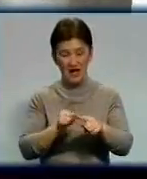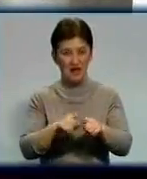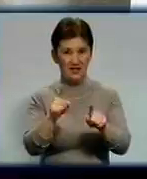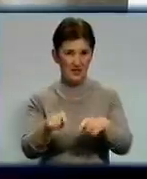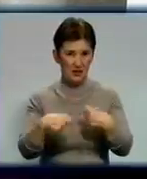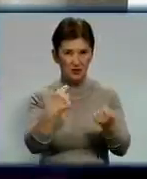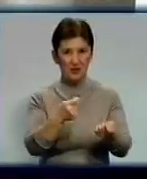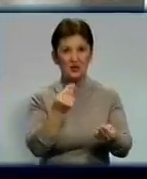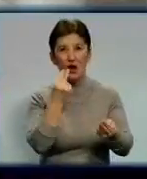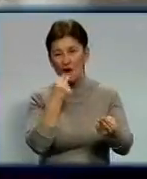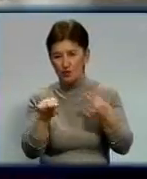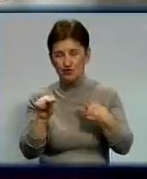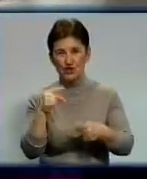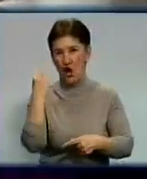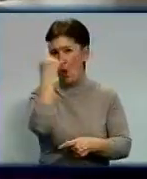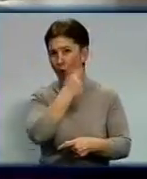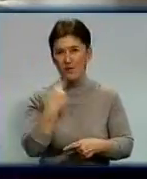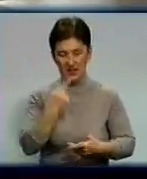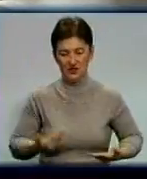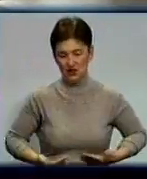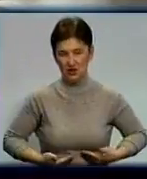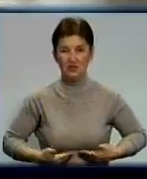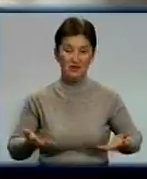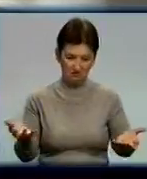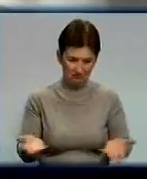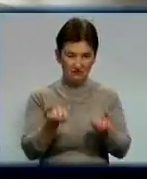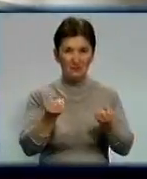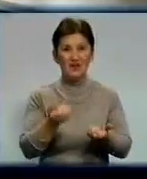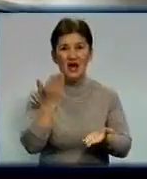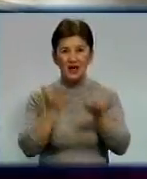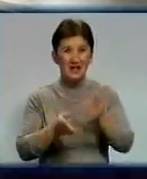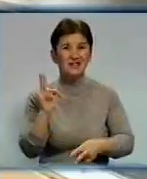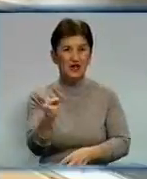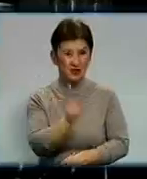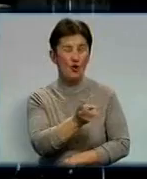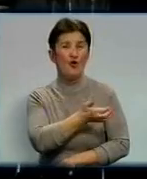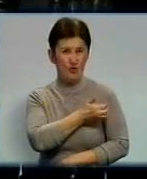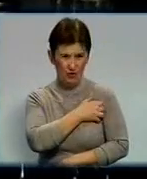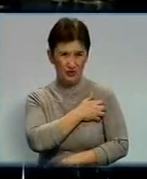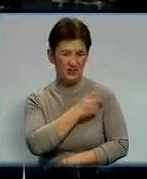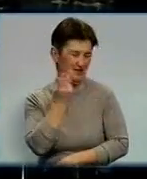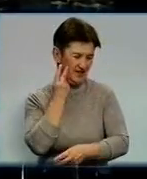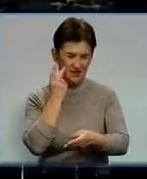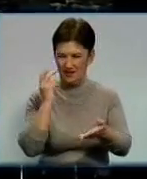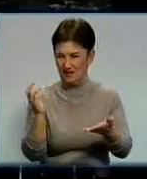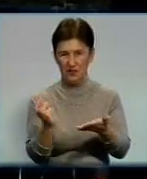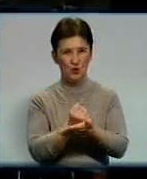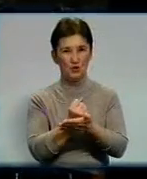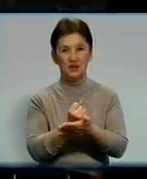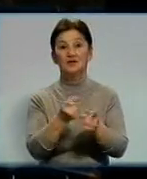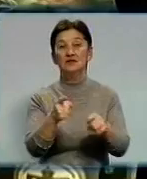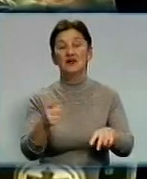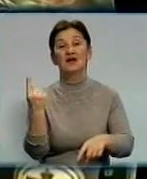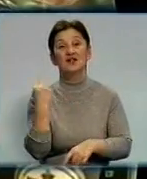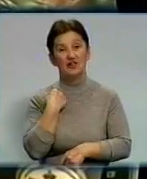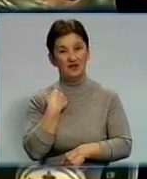трізвий, найкращий образ життя, то, звісно, за. Мені здається, хто хоче, тут завжди в себе знайде і в іншому місці. Споживання алкоголю кіровоградські депутати